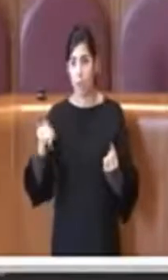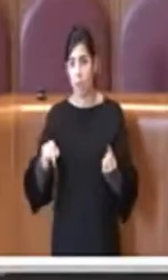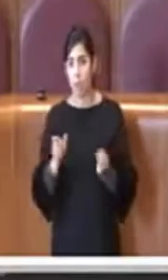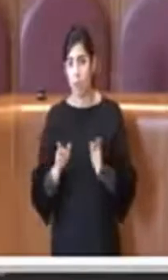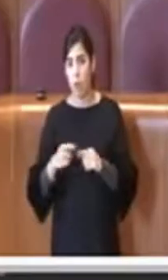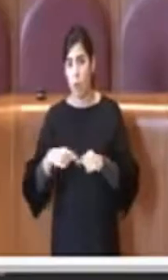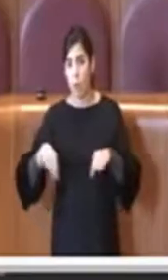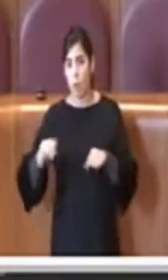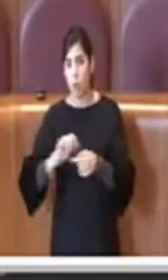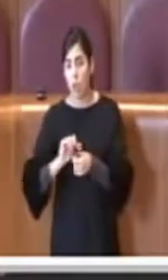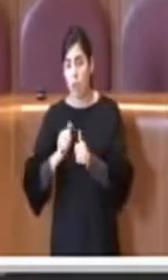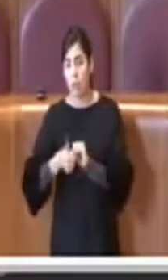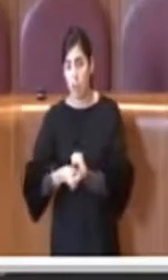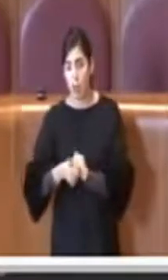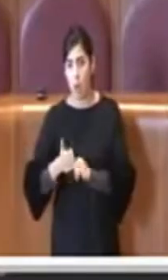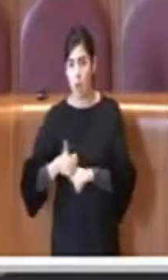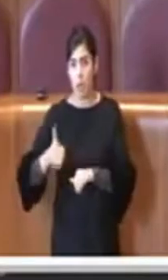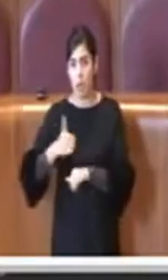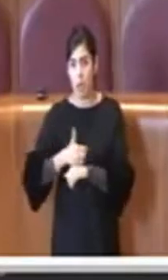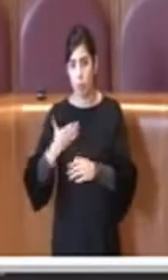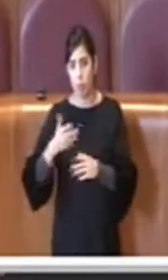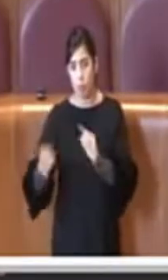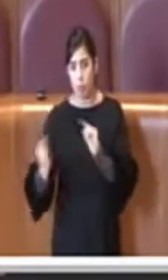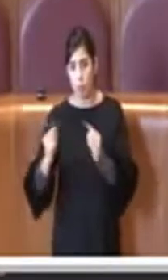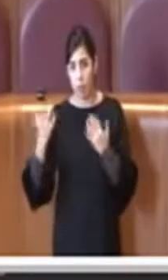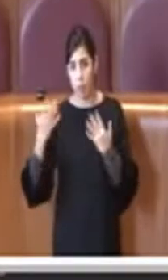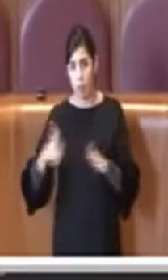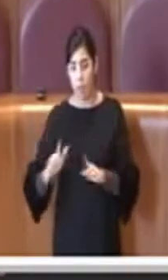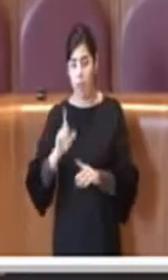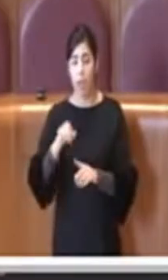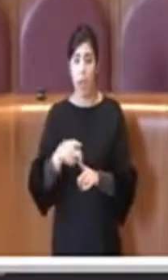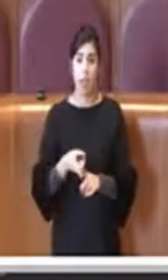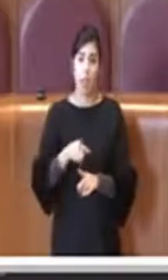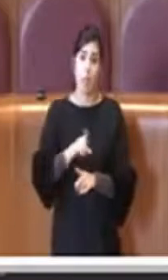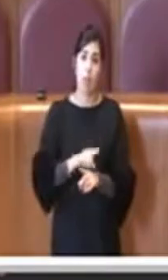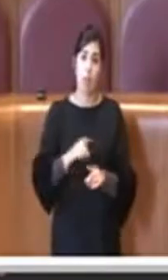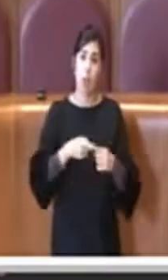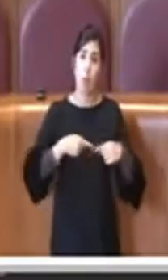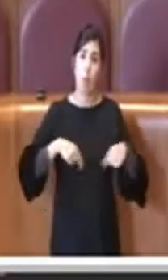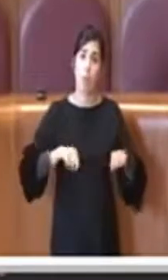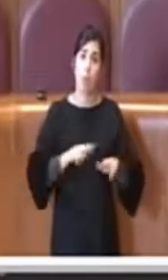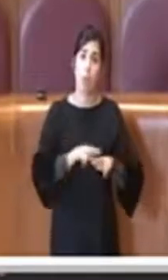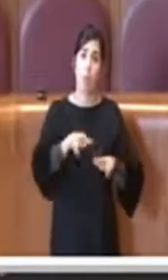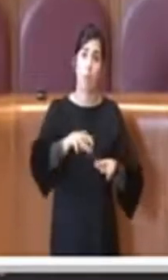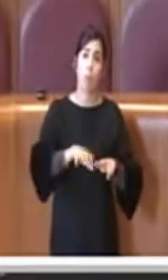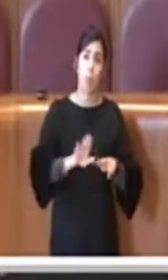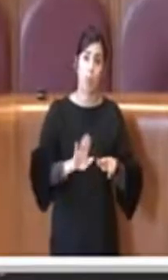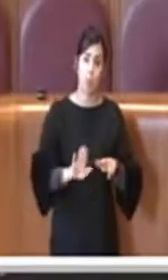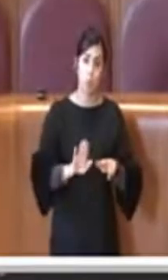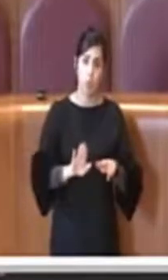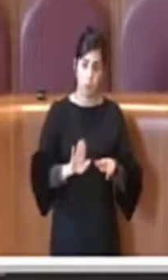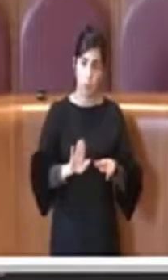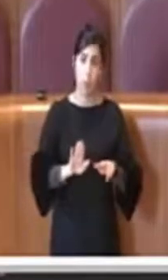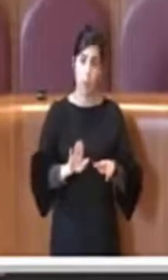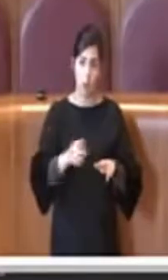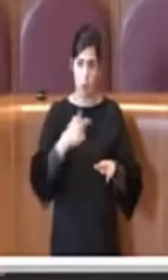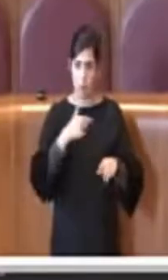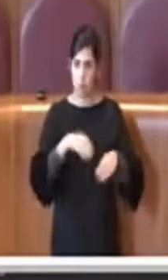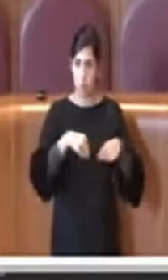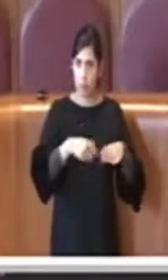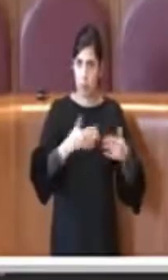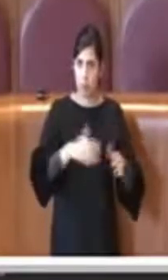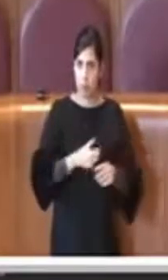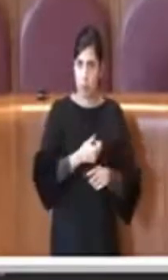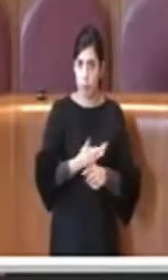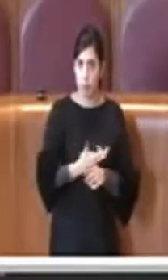Sport Capitolina, sia nella Commissione Municipale dove io stesso ho partecipato più